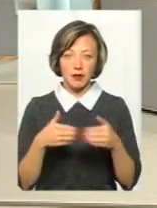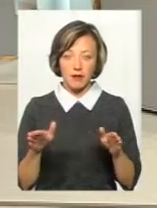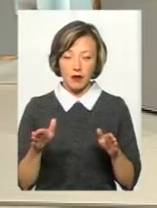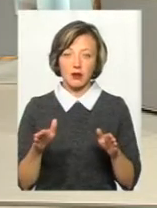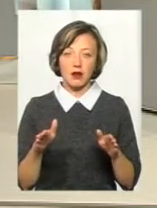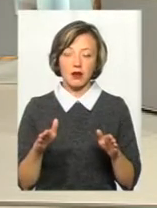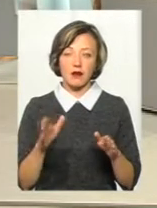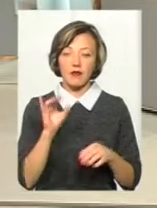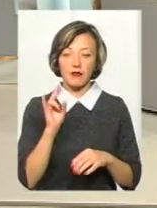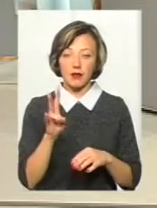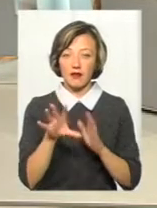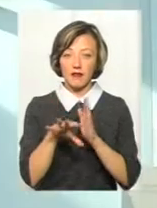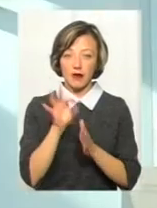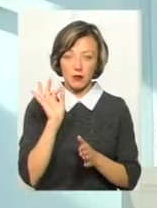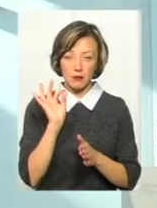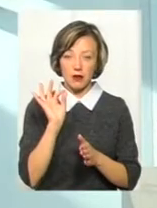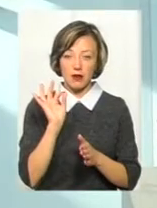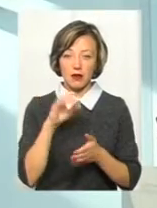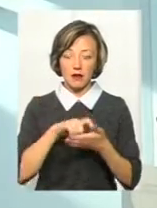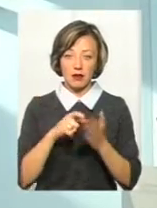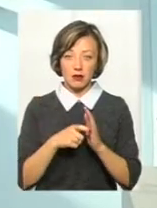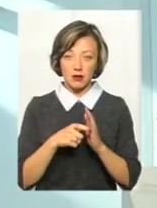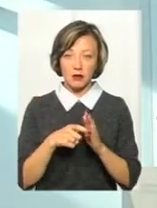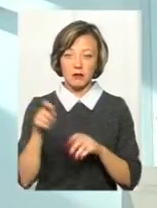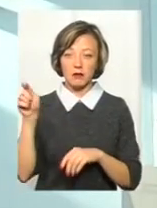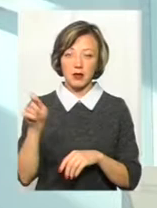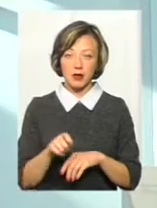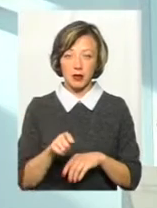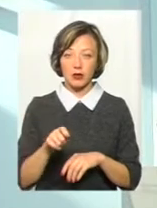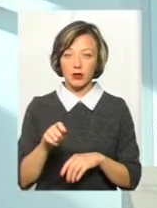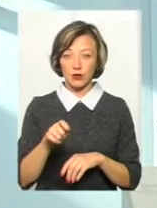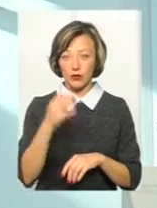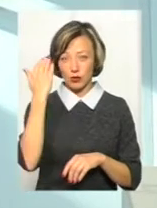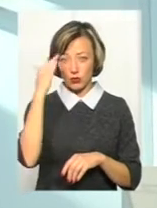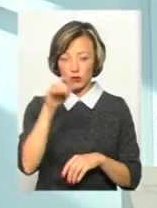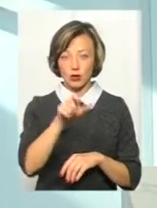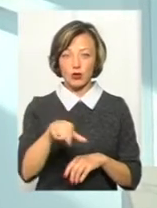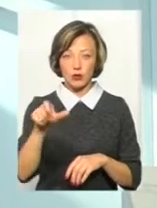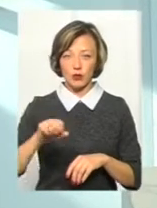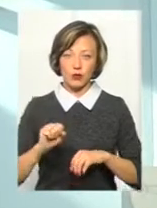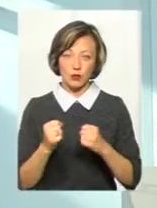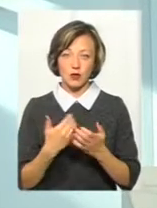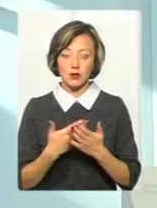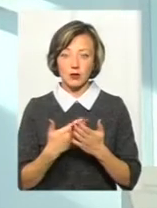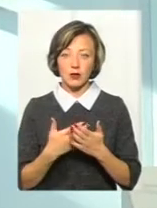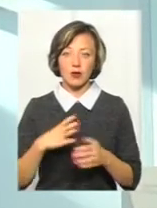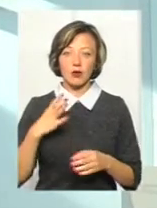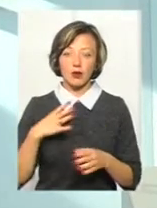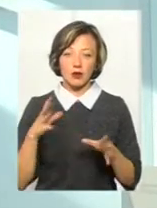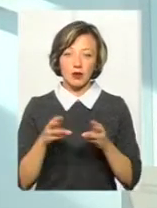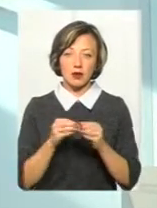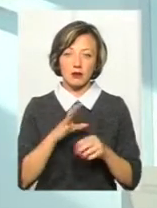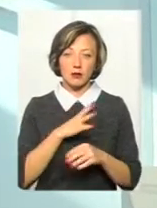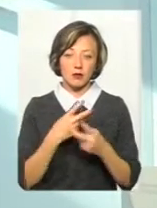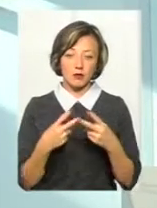двері. Він вибере помешкання, приїдуть гастролери, друзі там його колишні, вони десь, може,